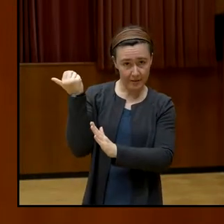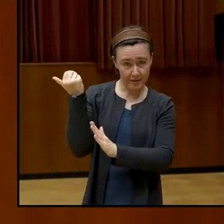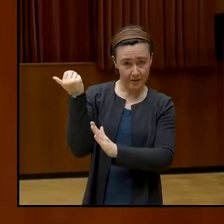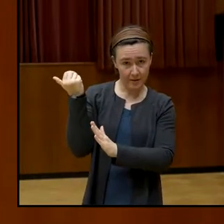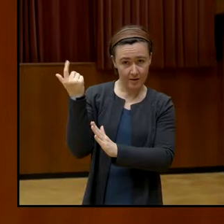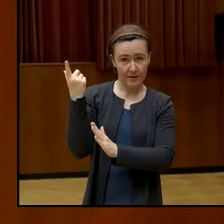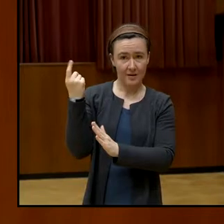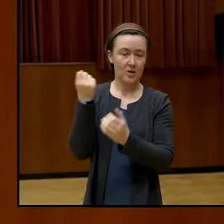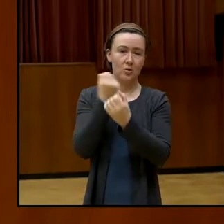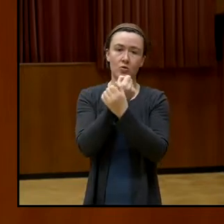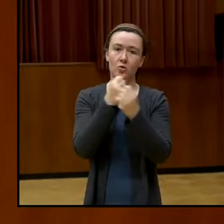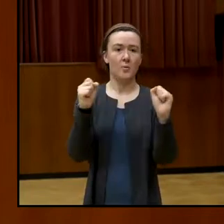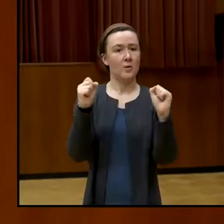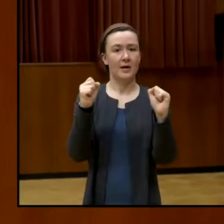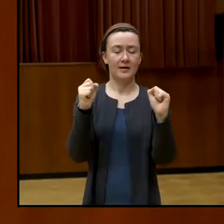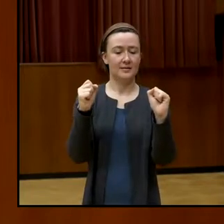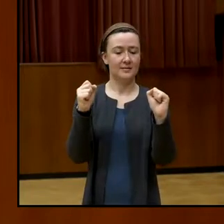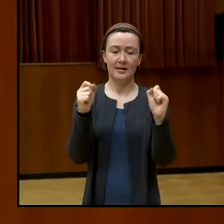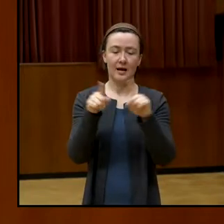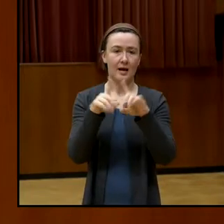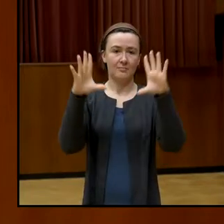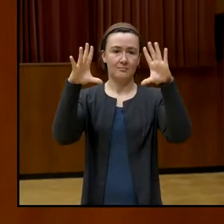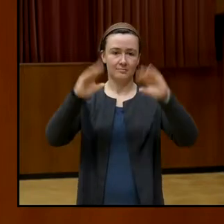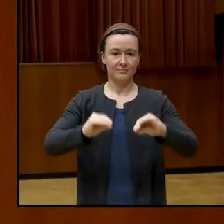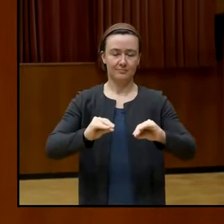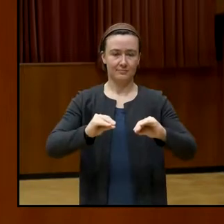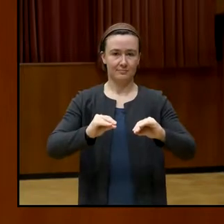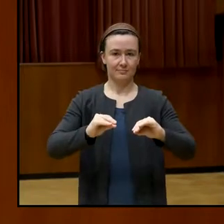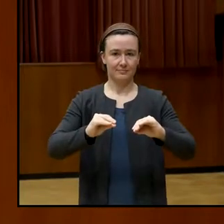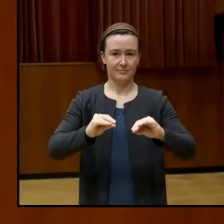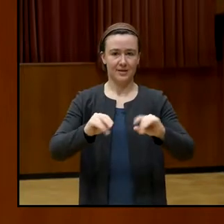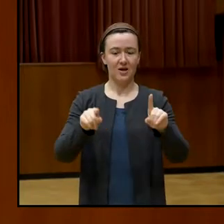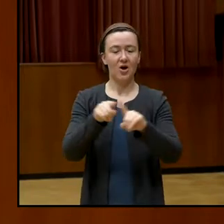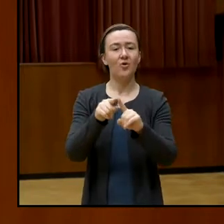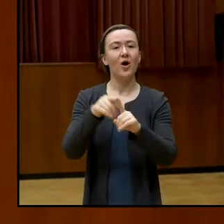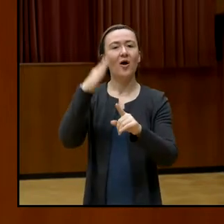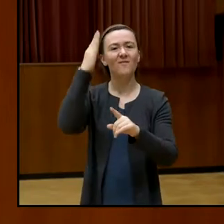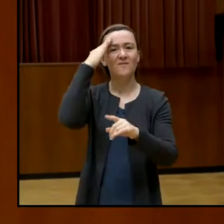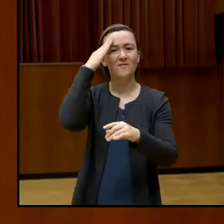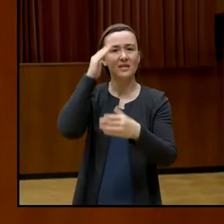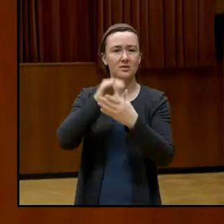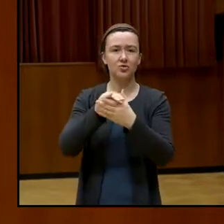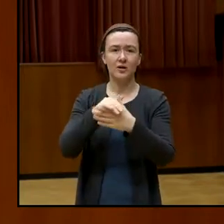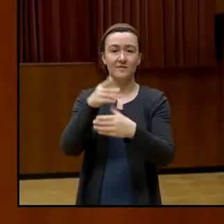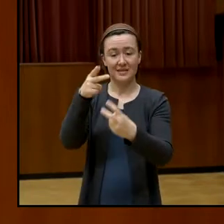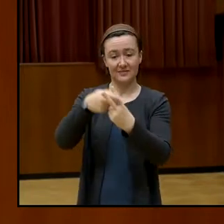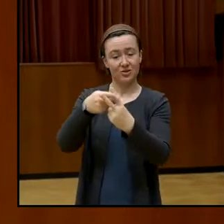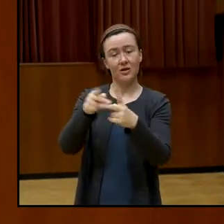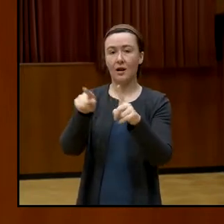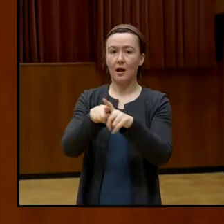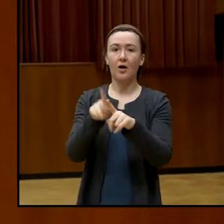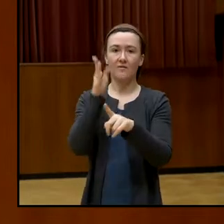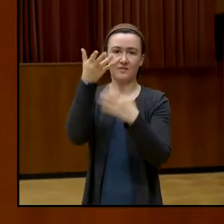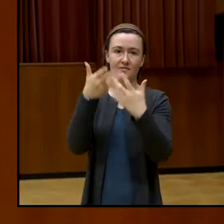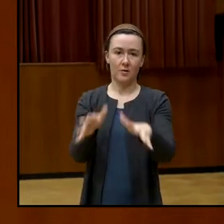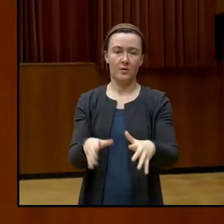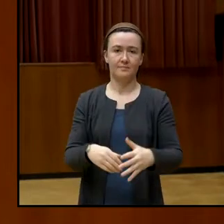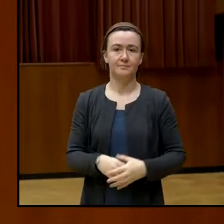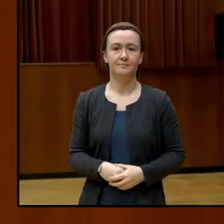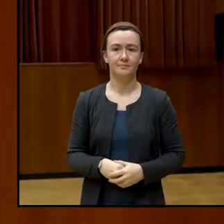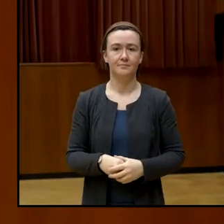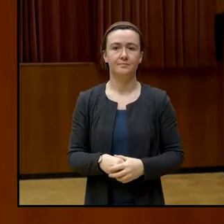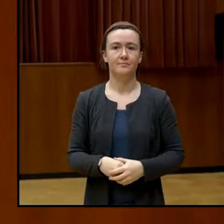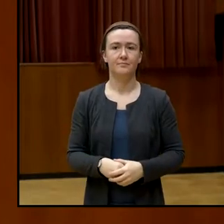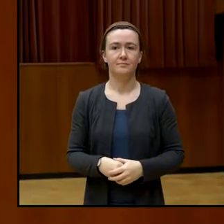verlieren wir die Demokratie und dazwischen liegt die Wissenschaft. Die verlieren wir auch. Ich möchte dazu noch eines sagen zur ersten